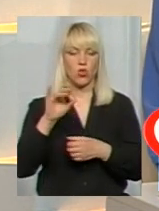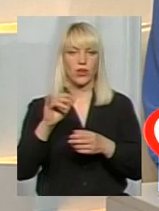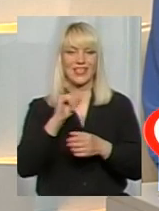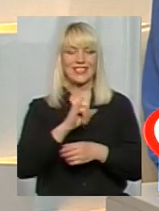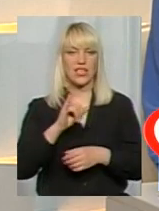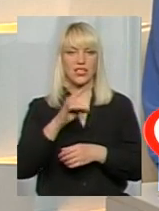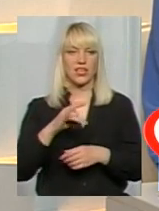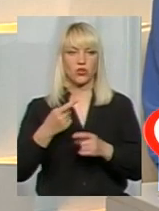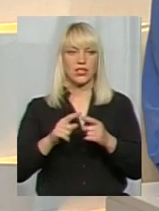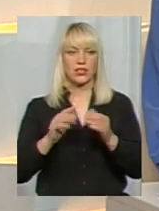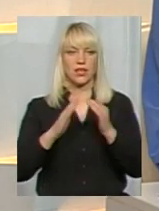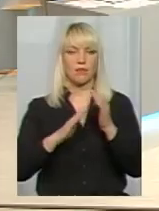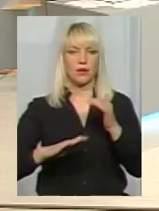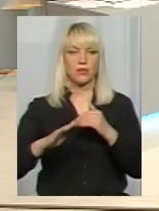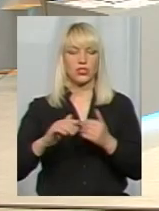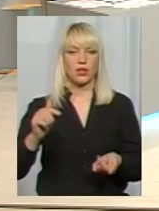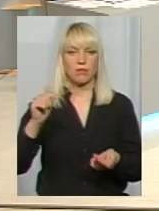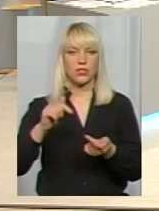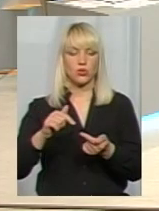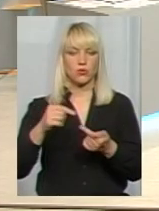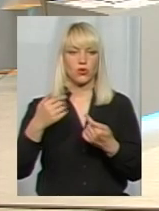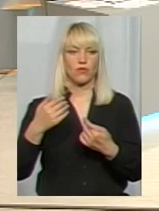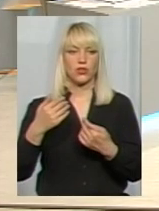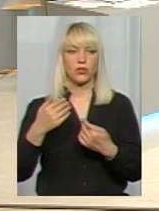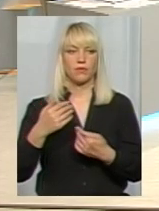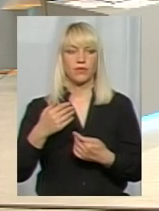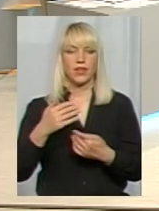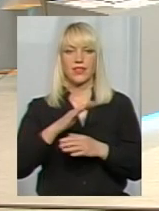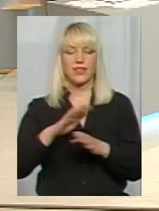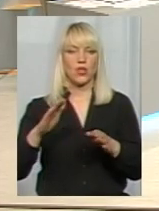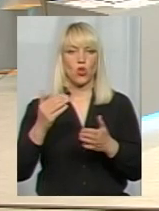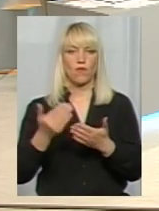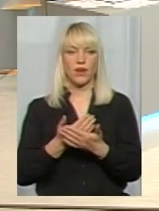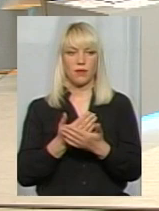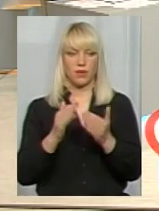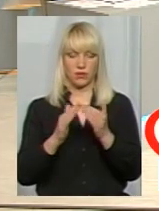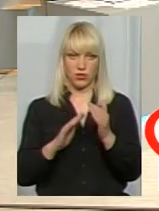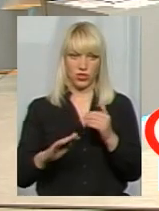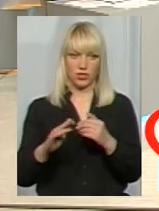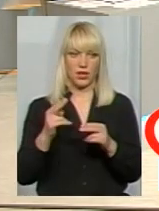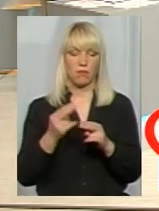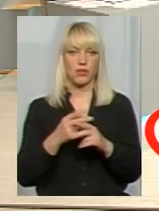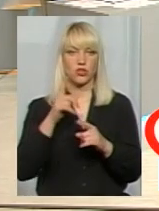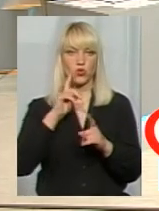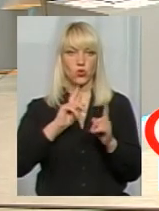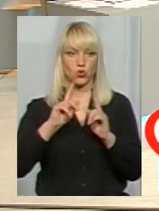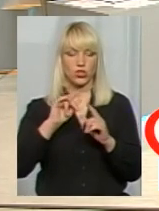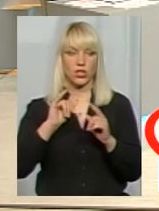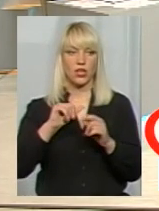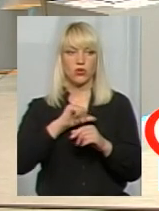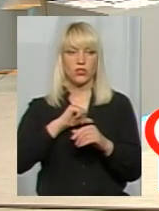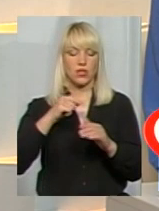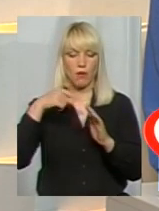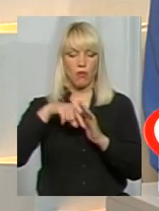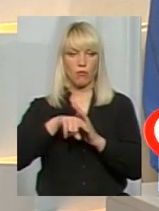сказали, так, це приміщення пристосоване, достатньо вже не нове приміщення, без зручностей у самому